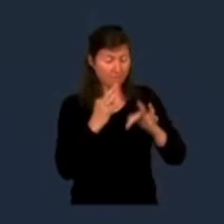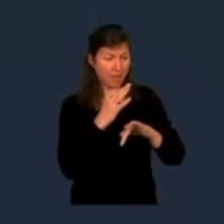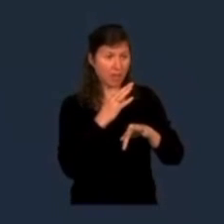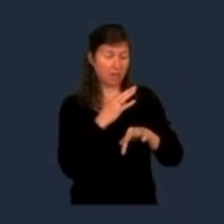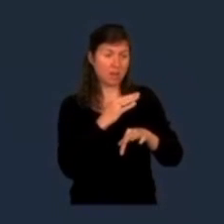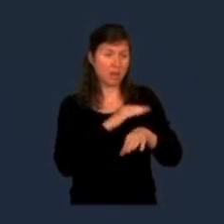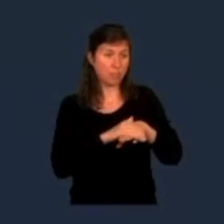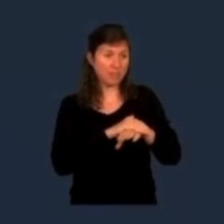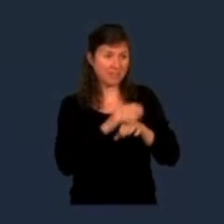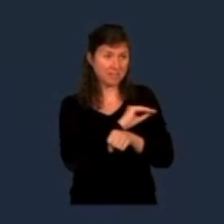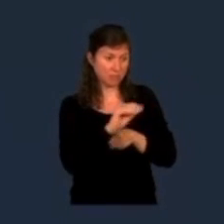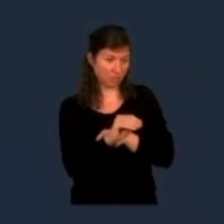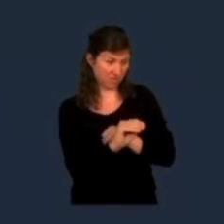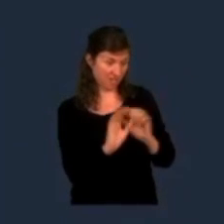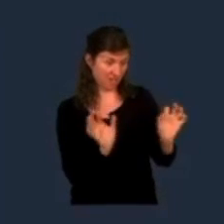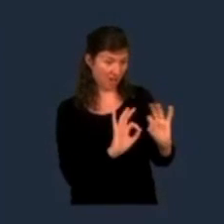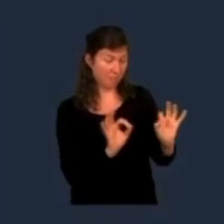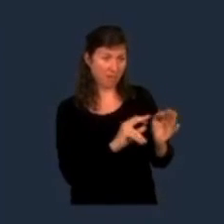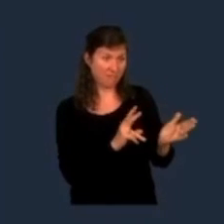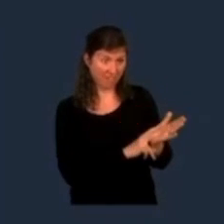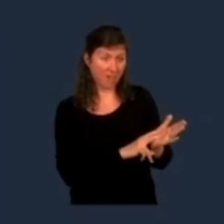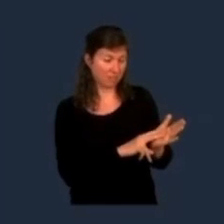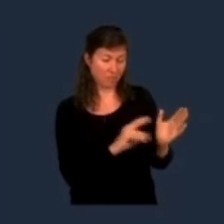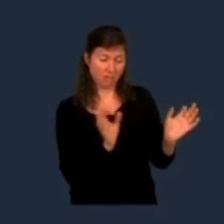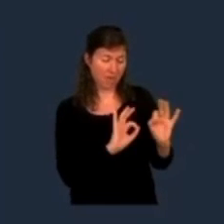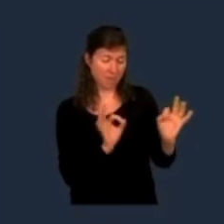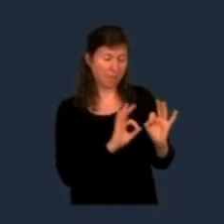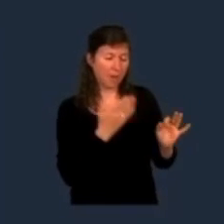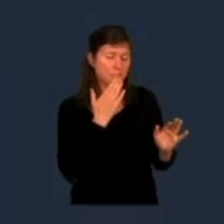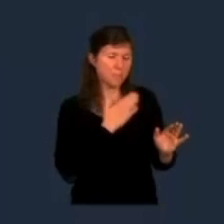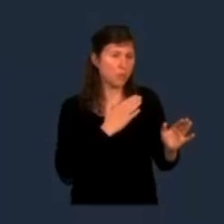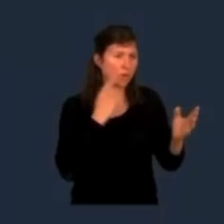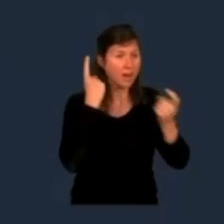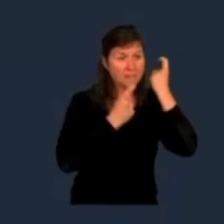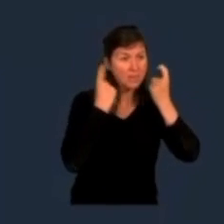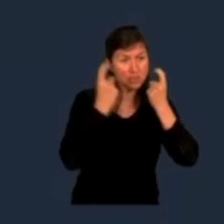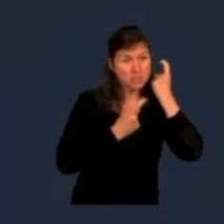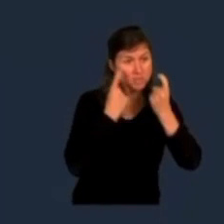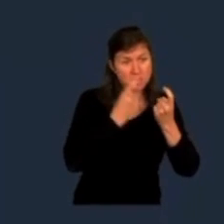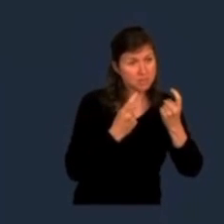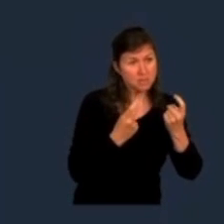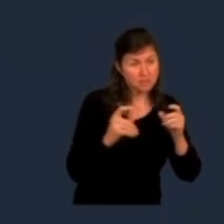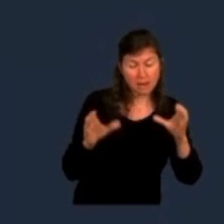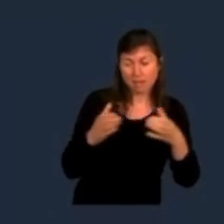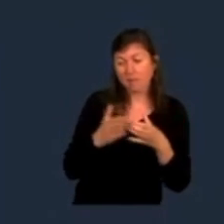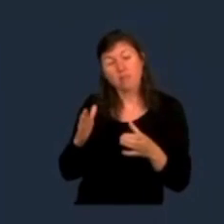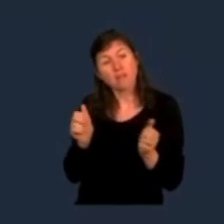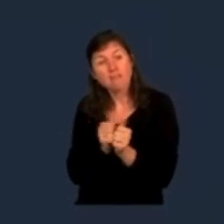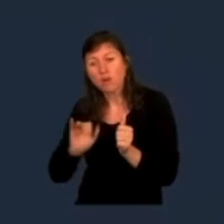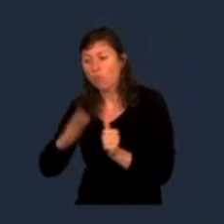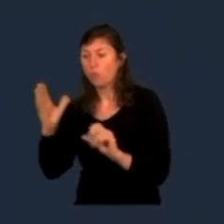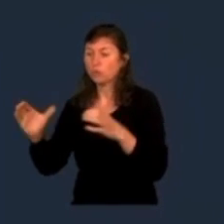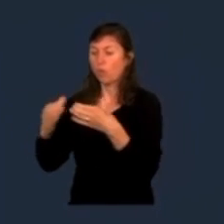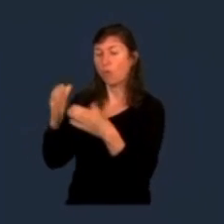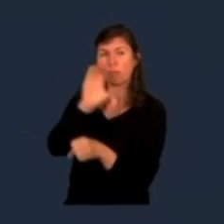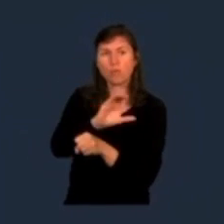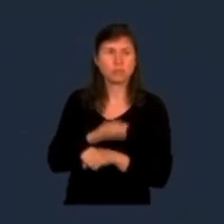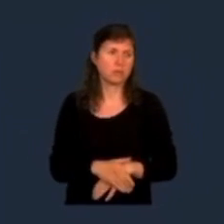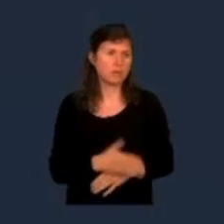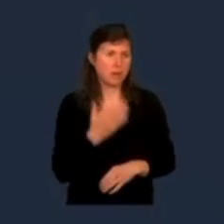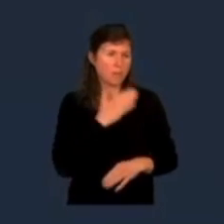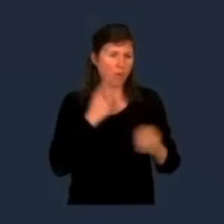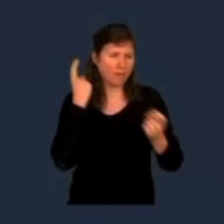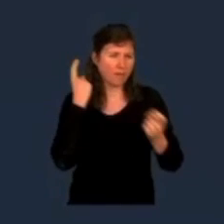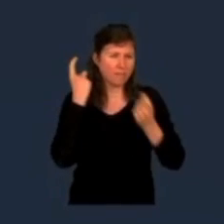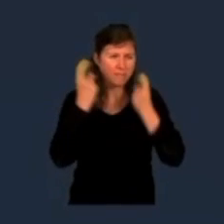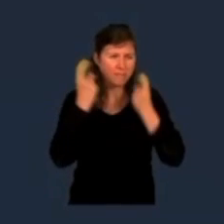massive de caméras, et non en tentant de réfléchir, pourquoi pas, avec ces oppositions, afin d'équilibrer ces dépenses aussi par plus de